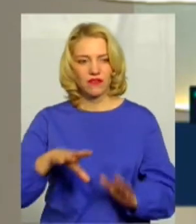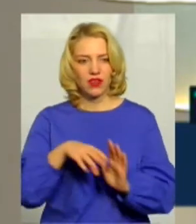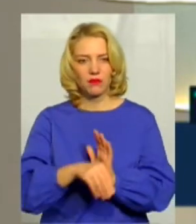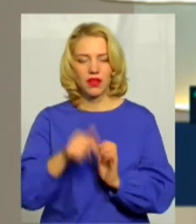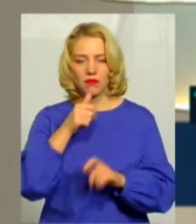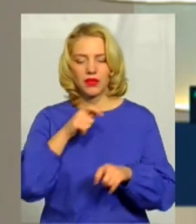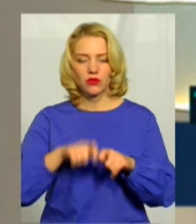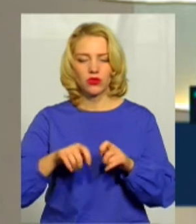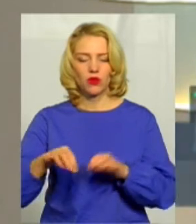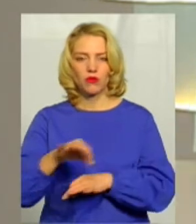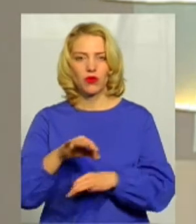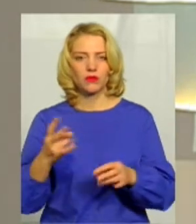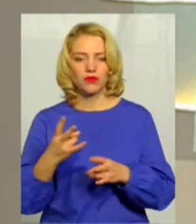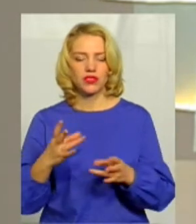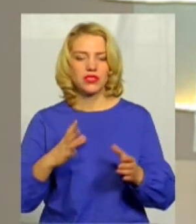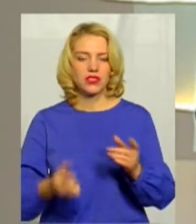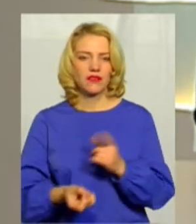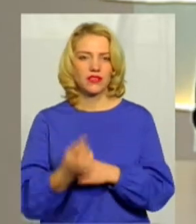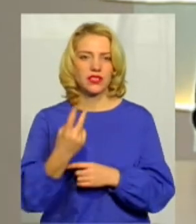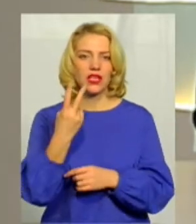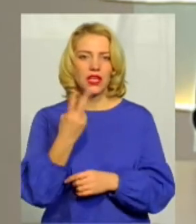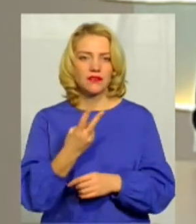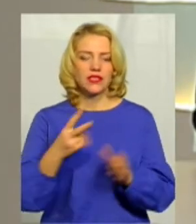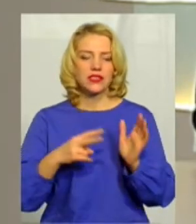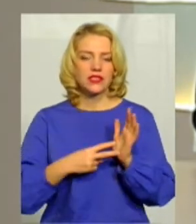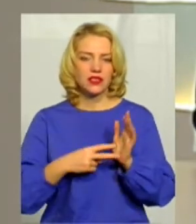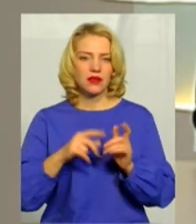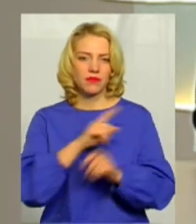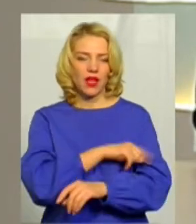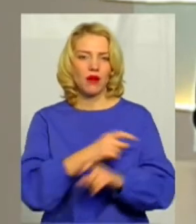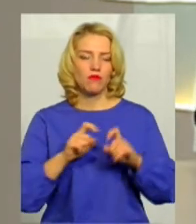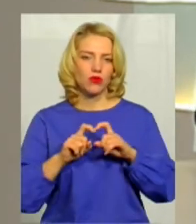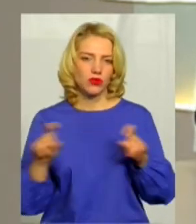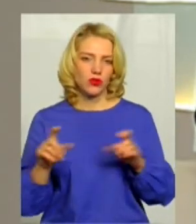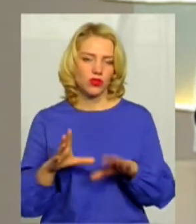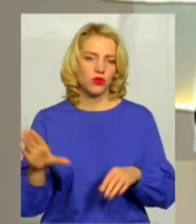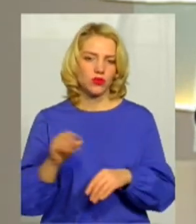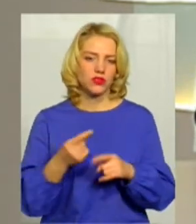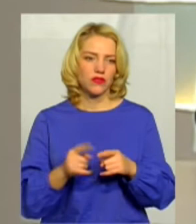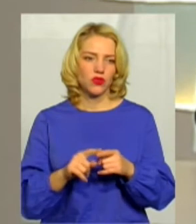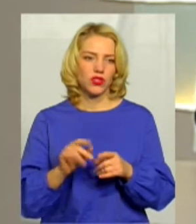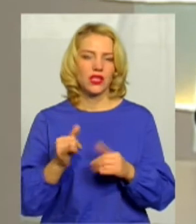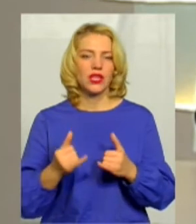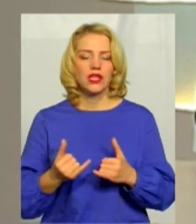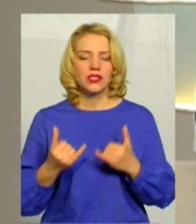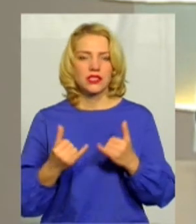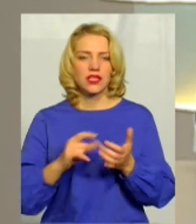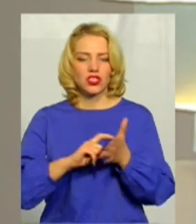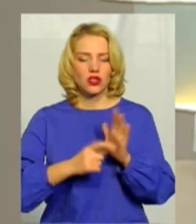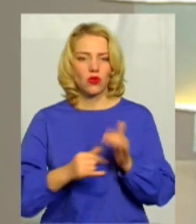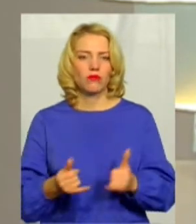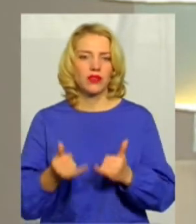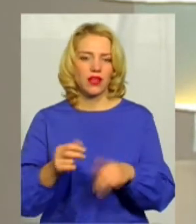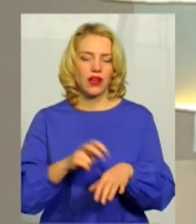пілотного проєкту мають з'явитися 27 амбулаторій. Всі вони з житлом для лікаря, 10